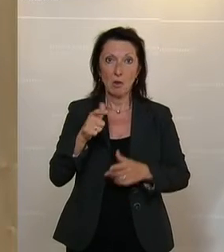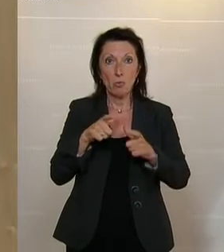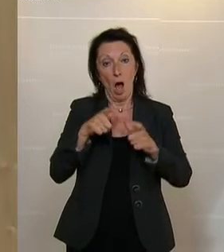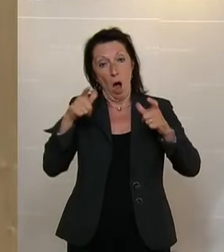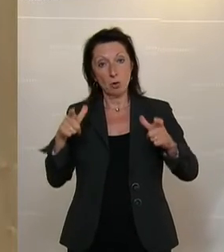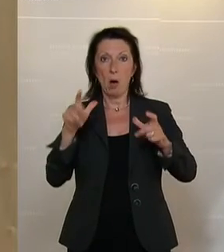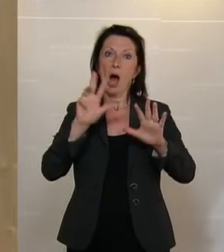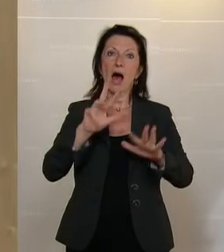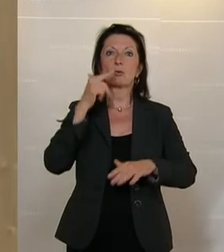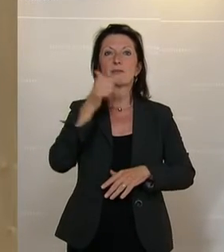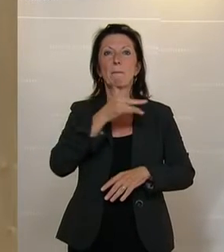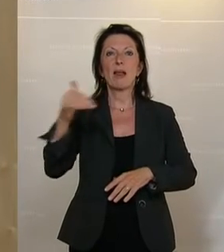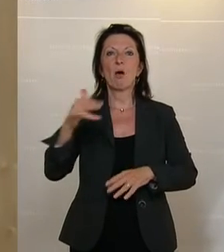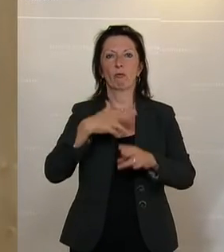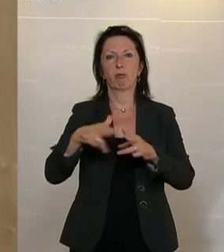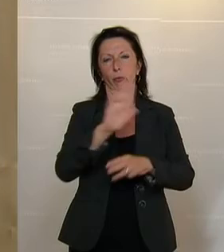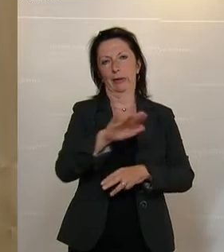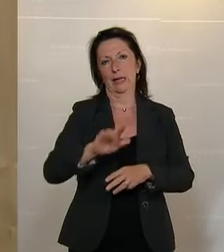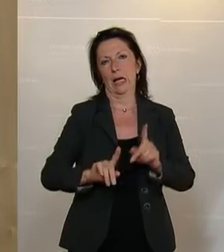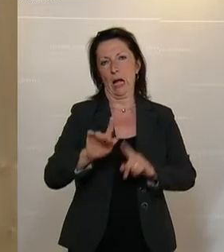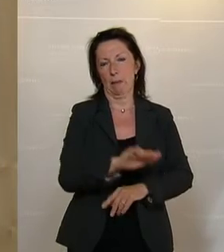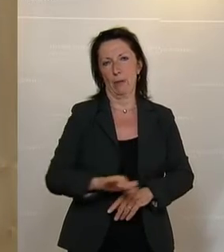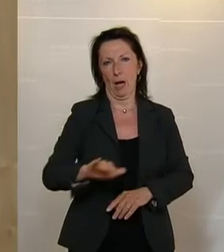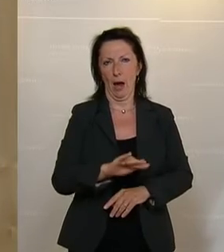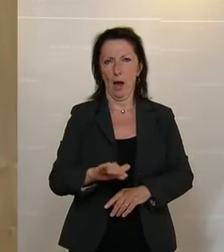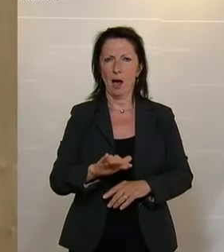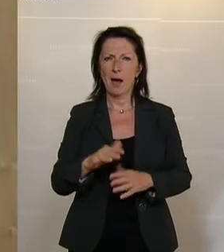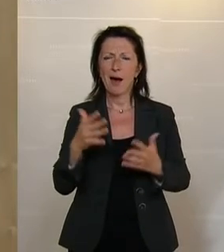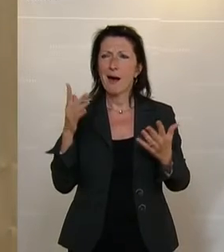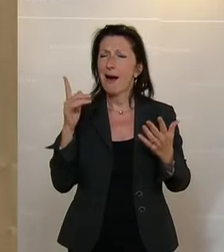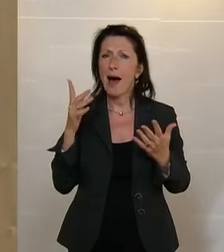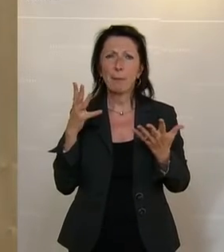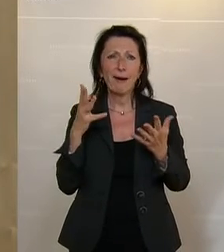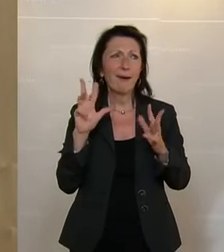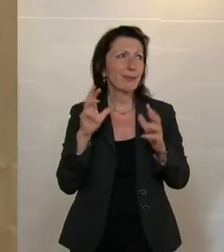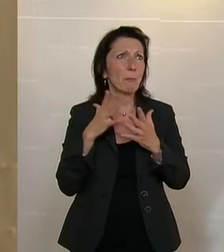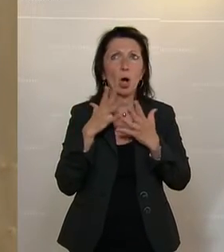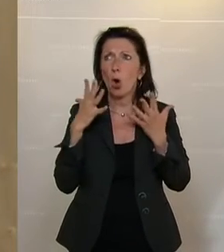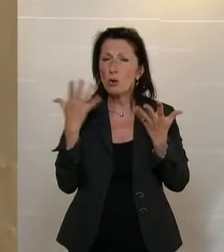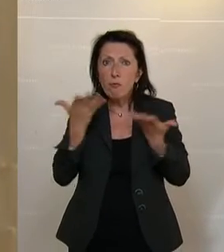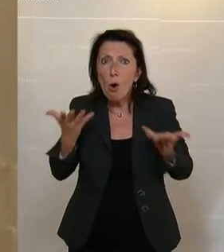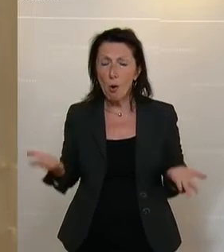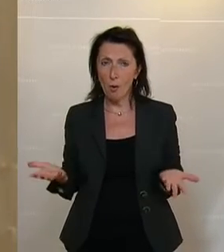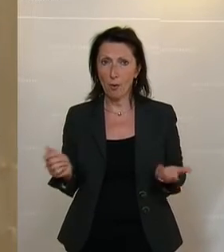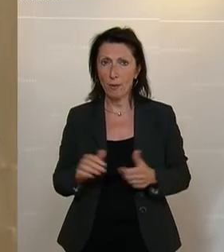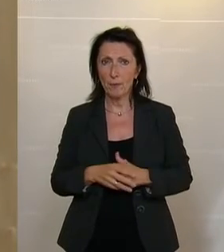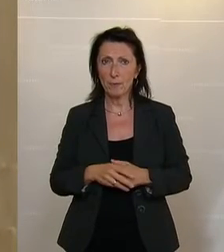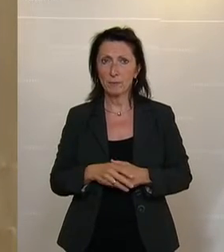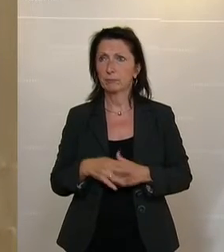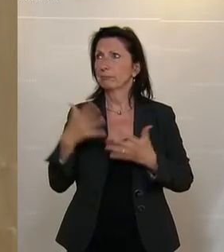Millionen in der Elementarpädagogik. Aber wo bleiben die großen Punkte? Wo bleibt was